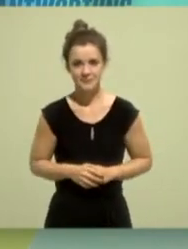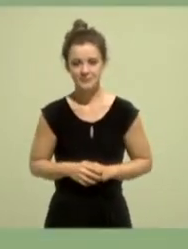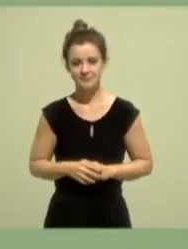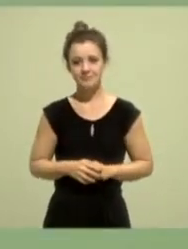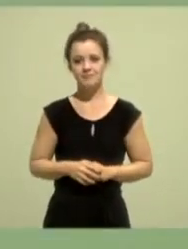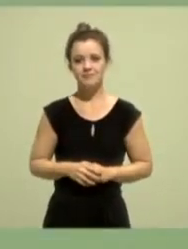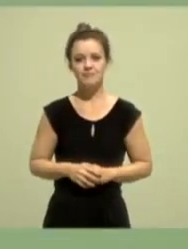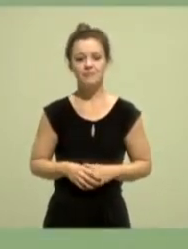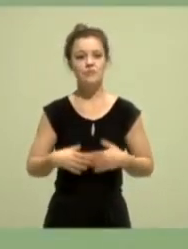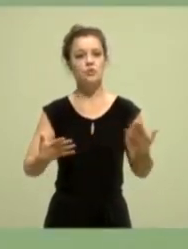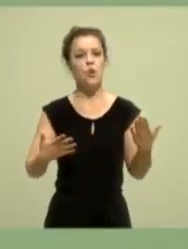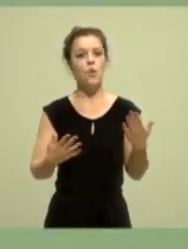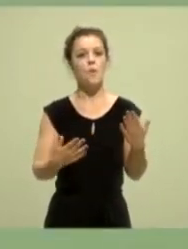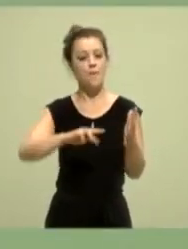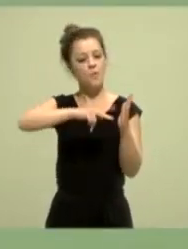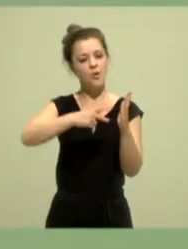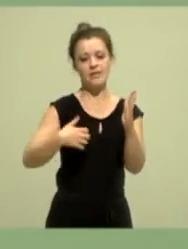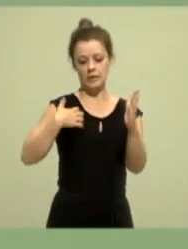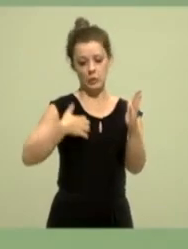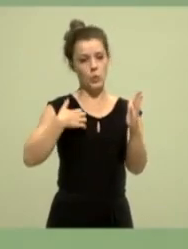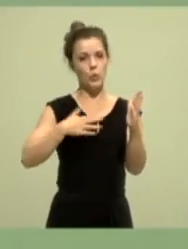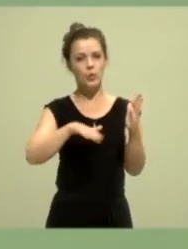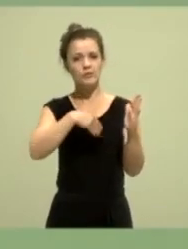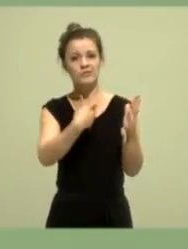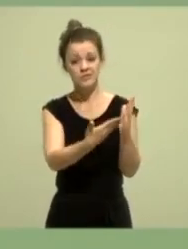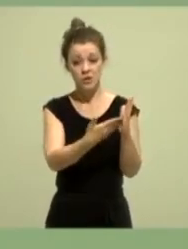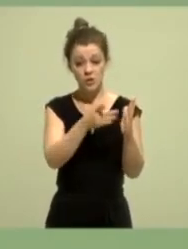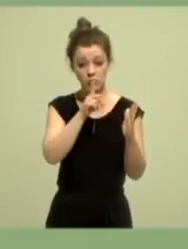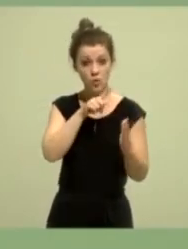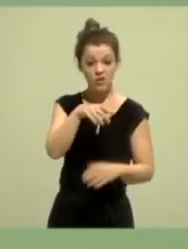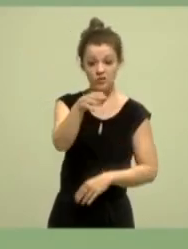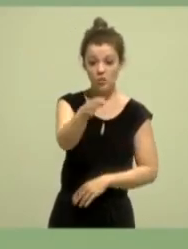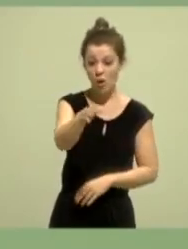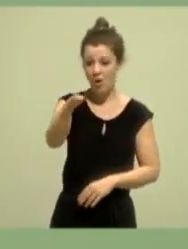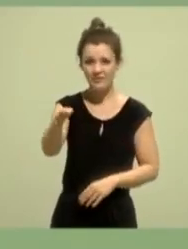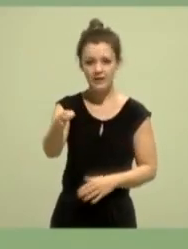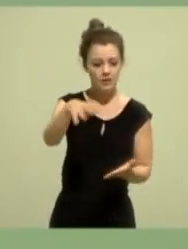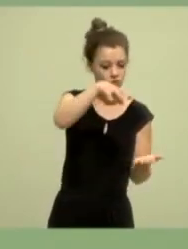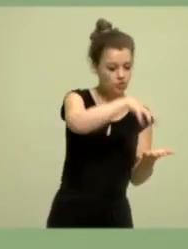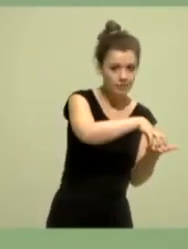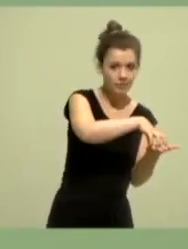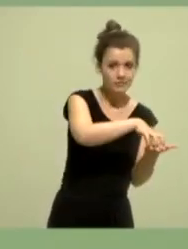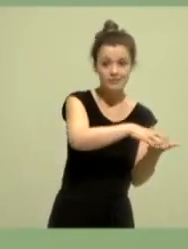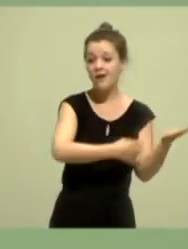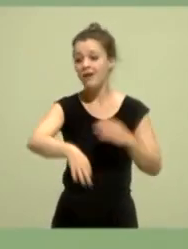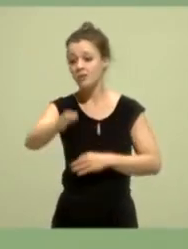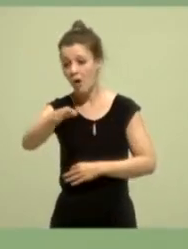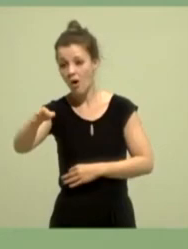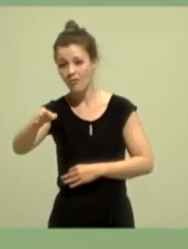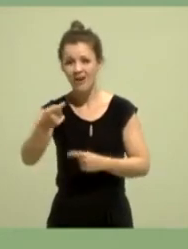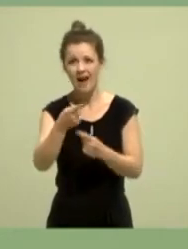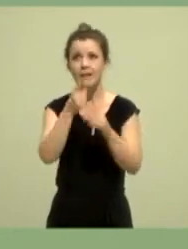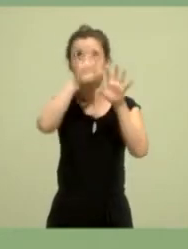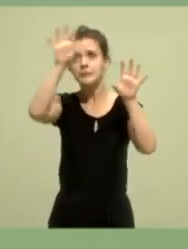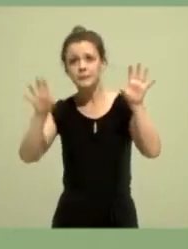Grüne Politik ist eine Politik für Land und Stadt und wir bieten die nötigen Konzepte. Liebe